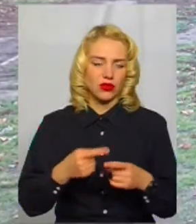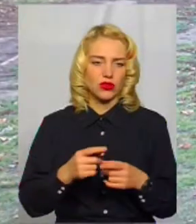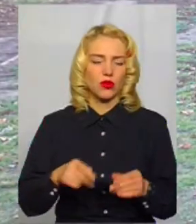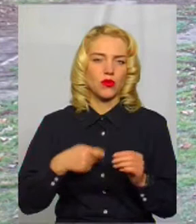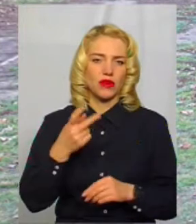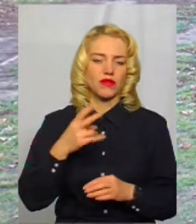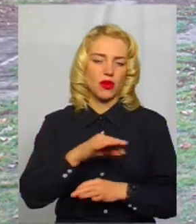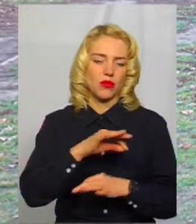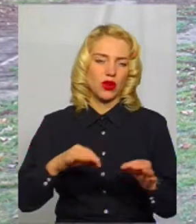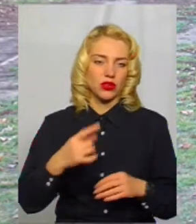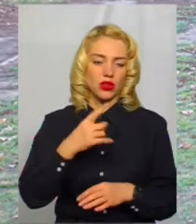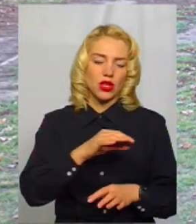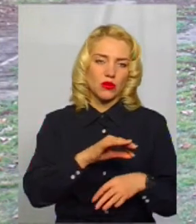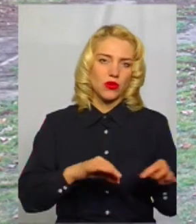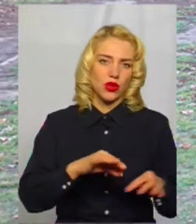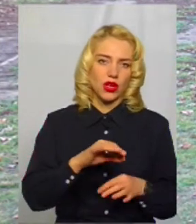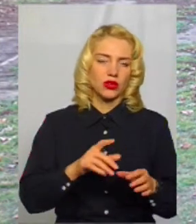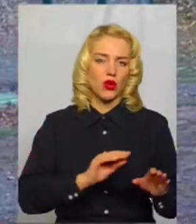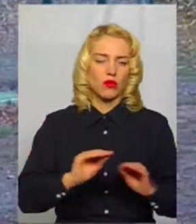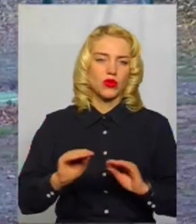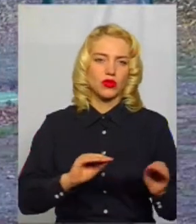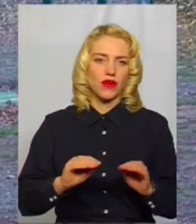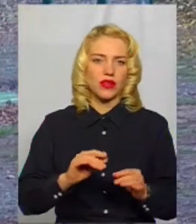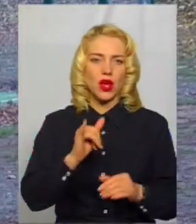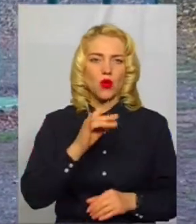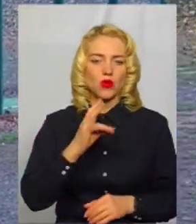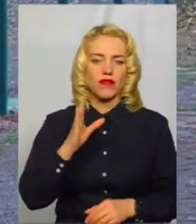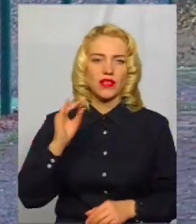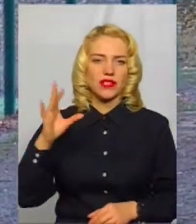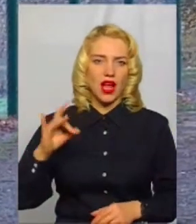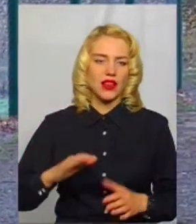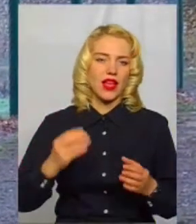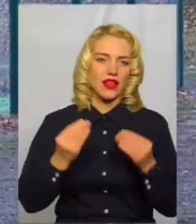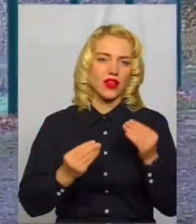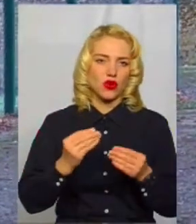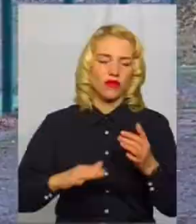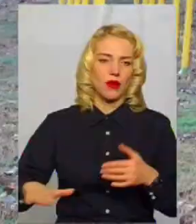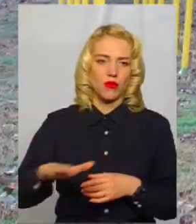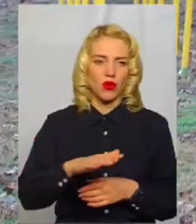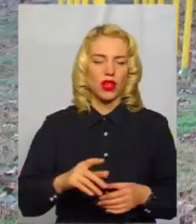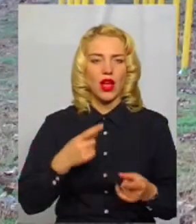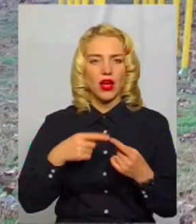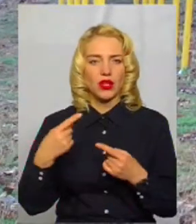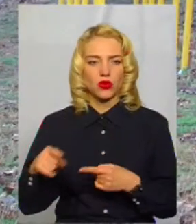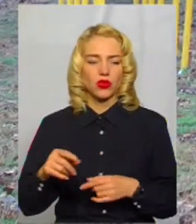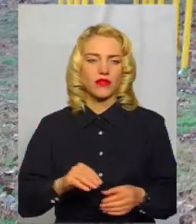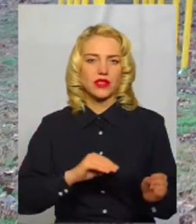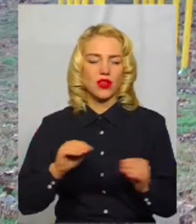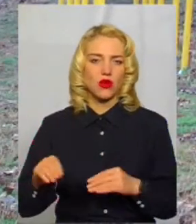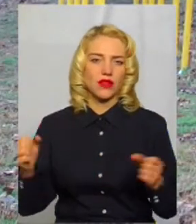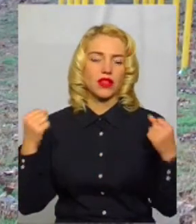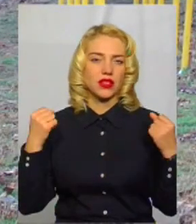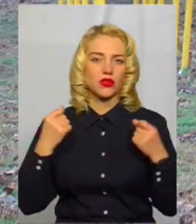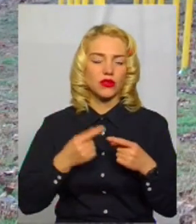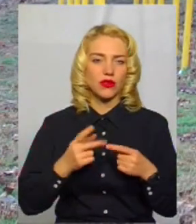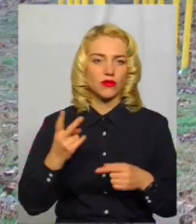словами, один проєкт – облаштування універсального ігрового поля, інший – встановлення тренажерів. Обидва проєкти реалізовуватимуться на